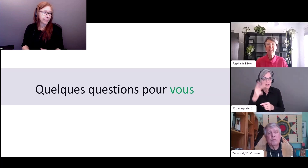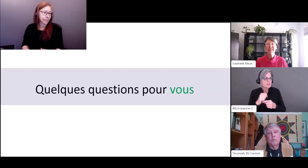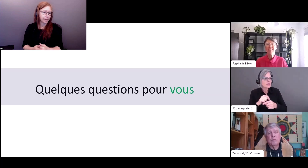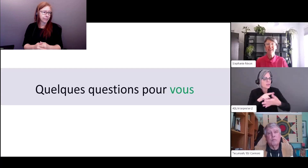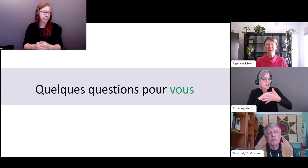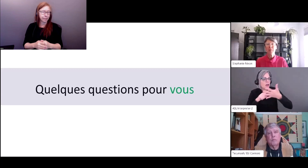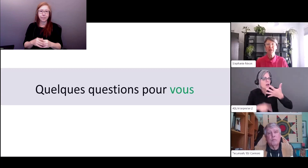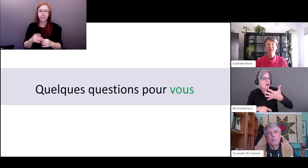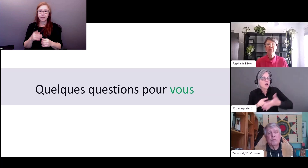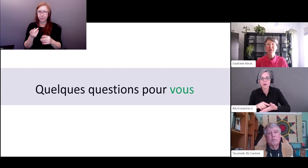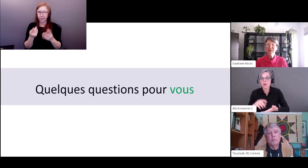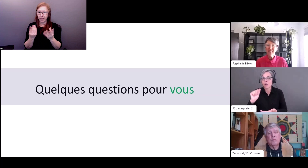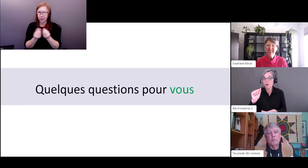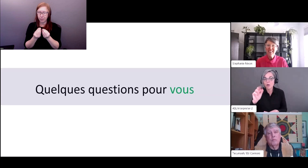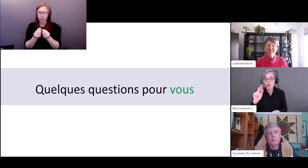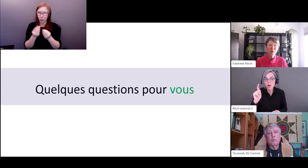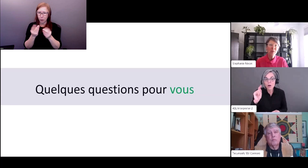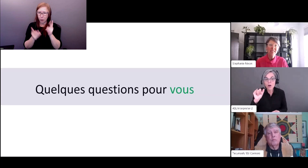joignez aujourd'hui